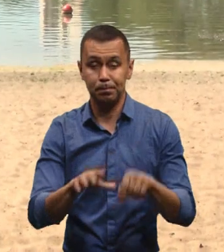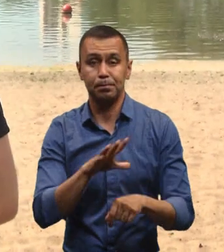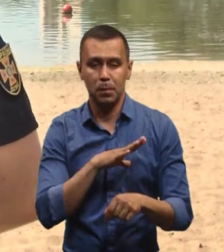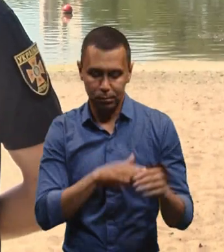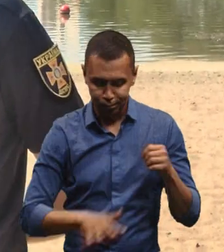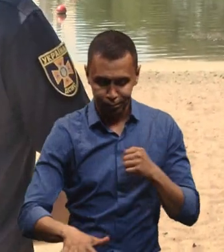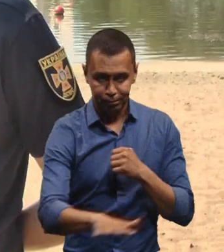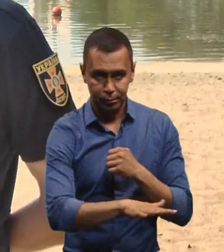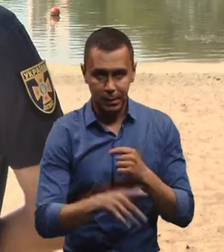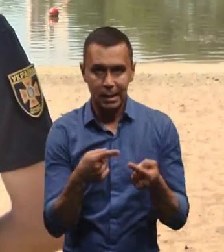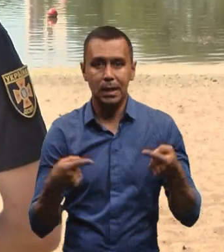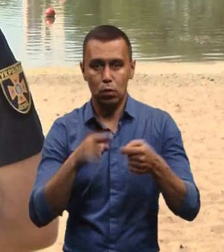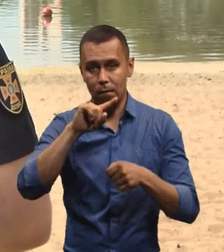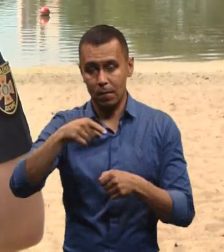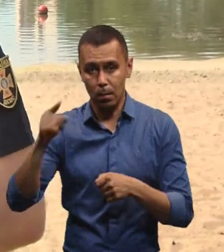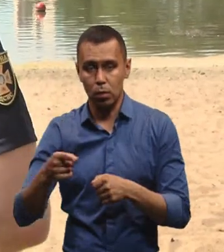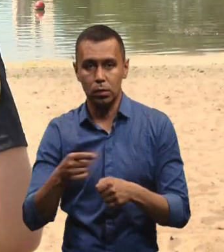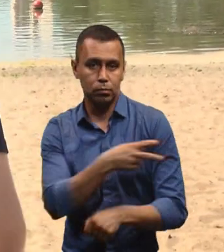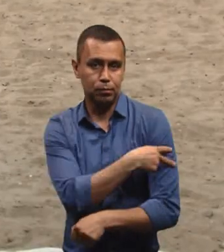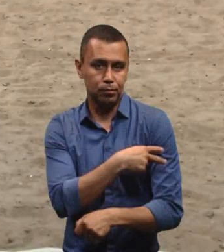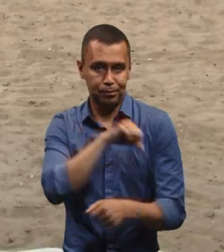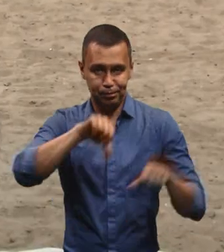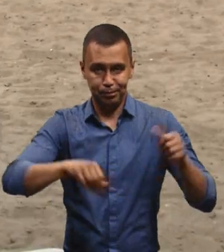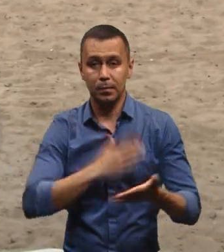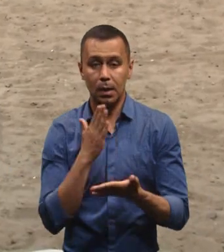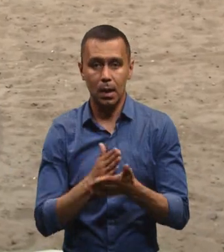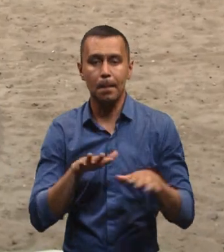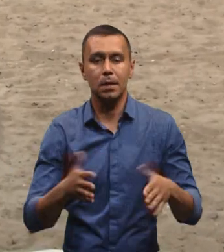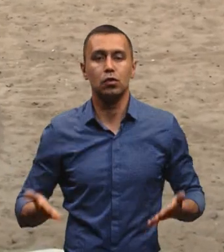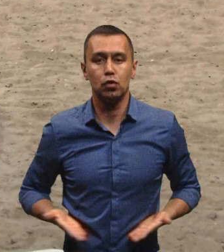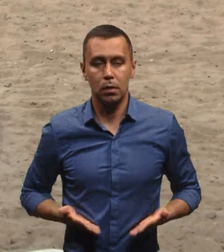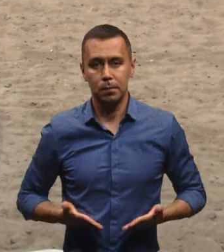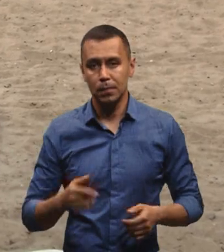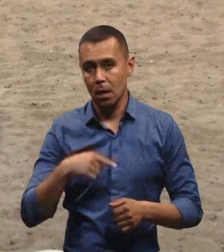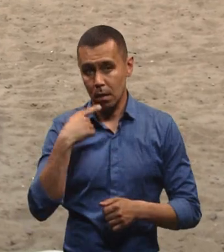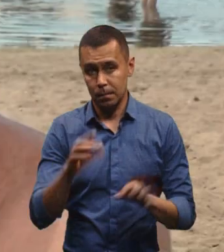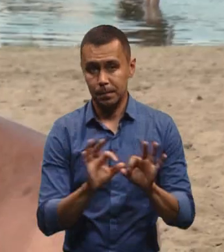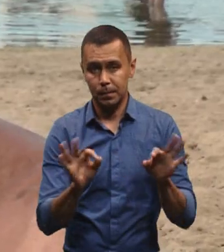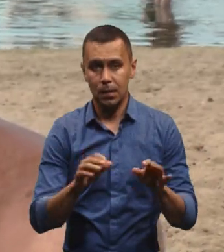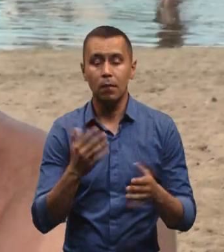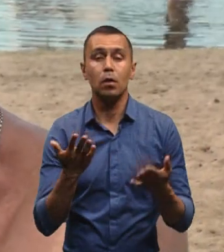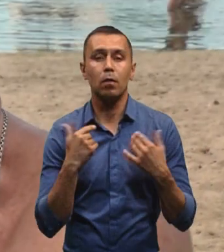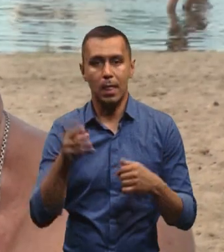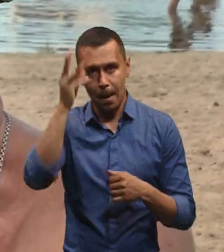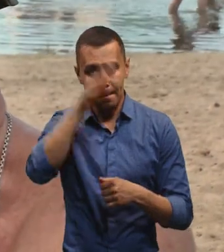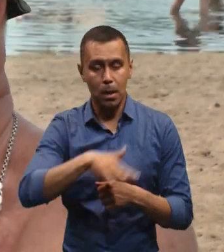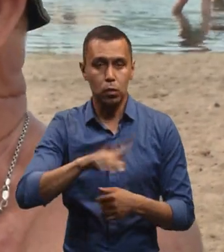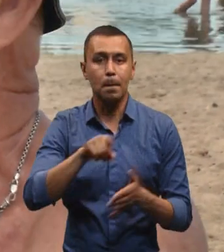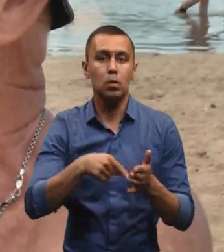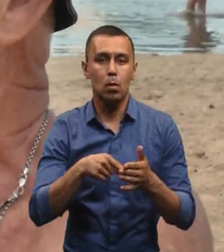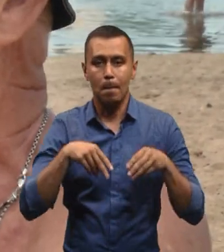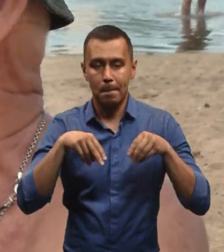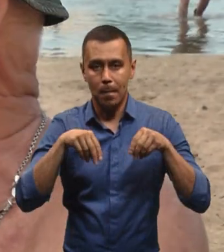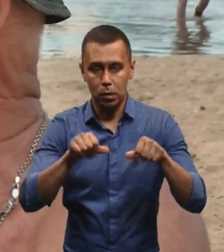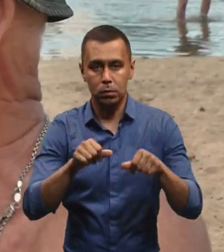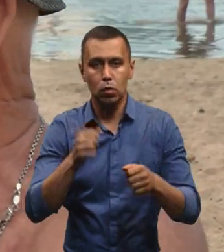акваторії проведена згідно вимог, чергує рятувальник. Місцевий житель Анатолій Каленикович каже, відпочиває на Хмельницькому міському пляжі